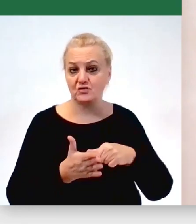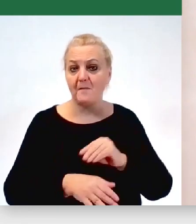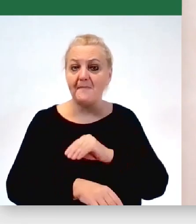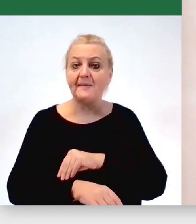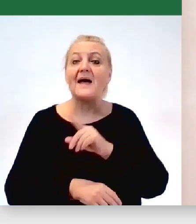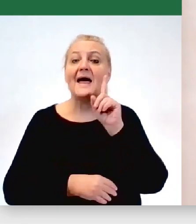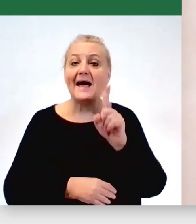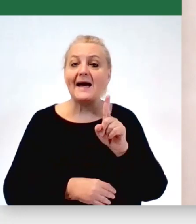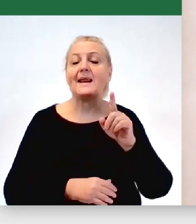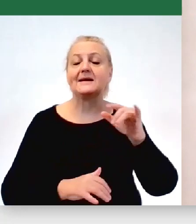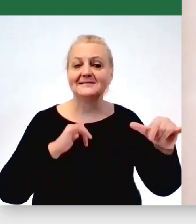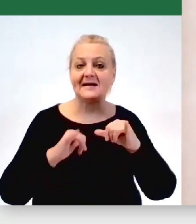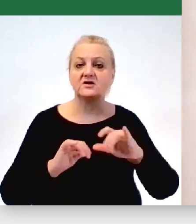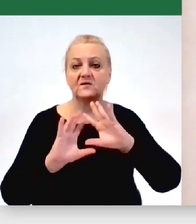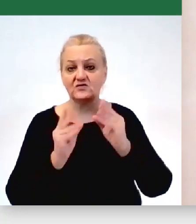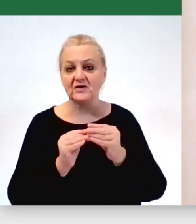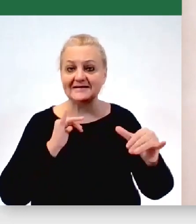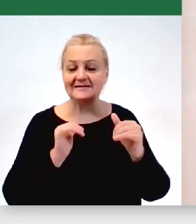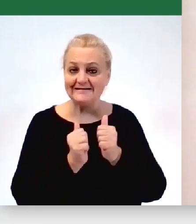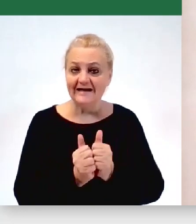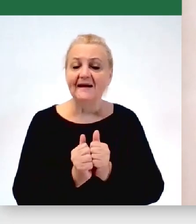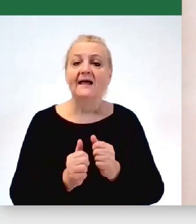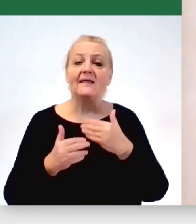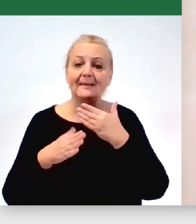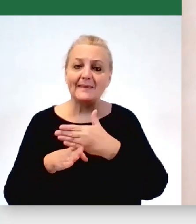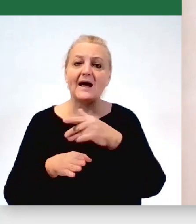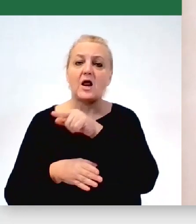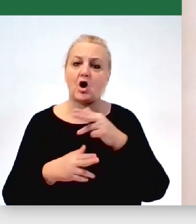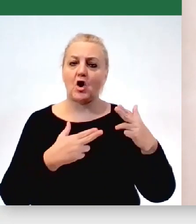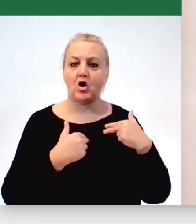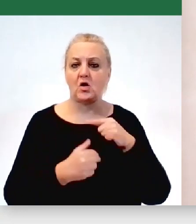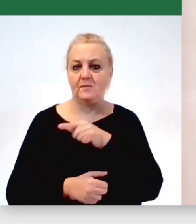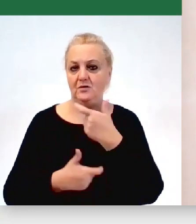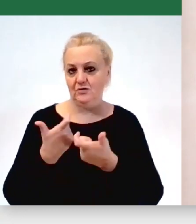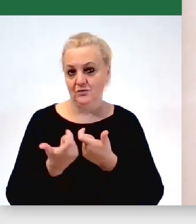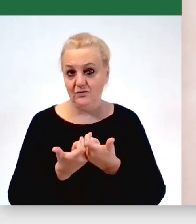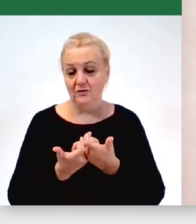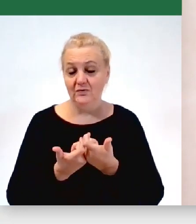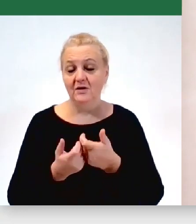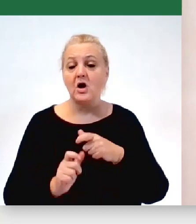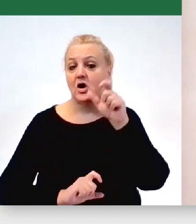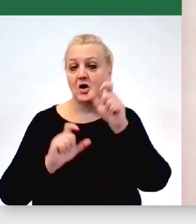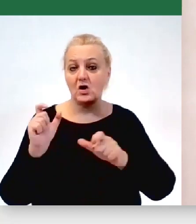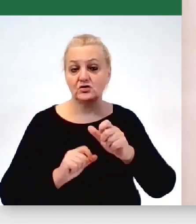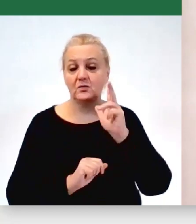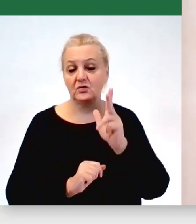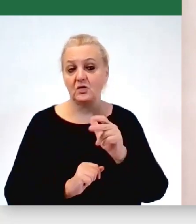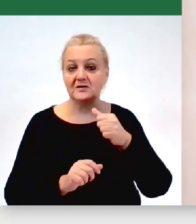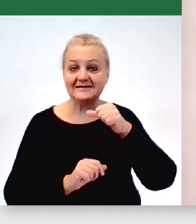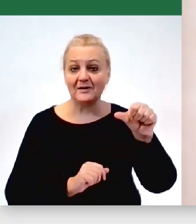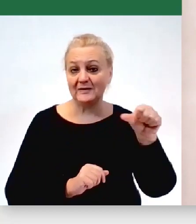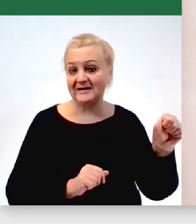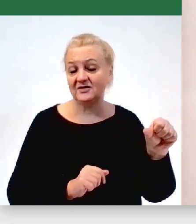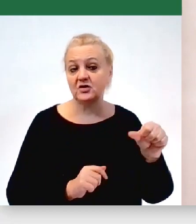ale zarządzanie tymi zadaniami nadal jest w rękach komitetu i tych osób, które co tydzień tak naprawdę